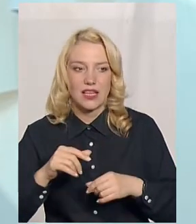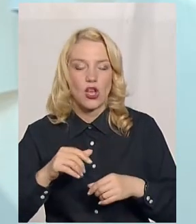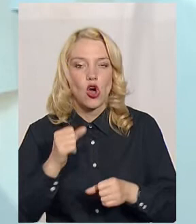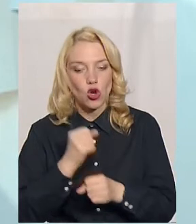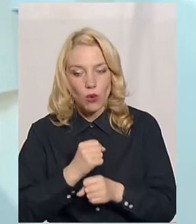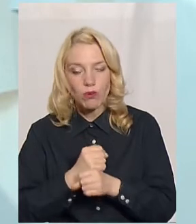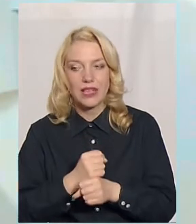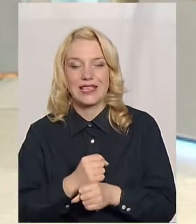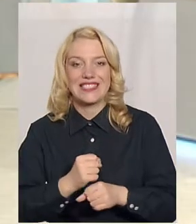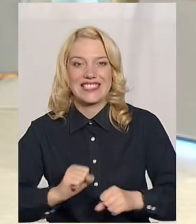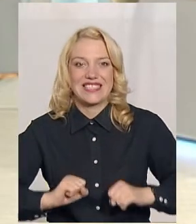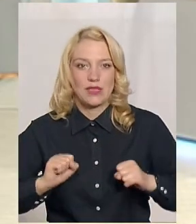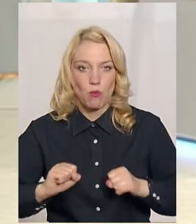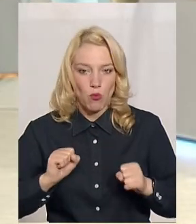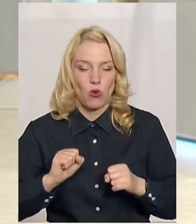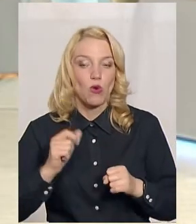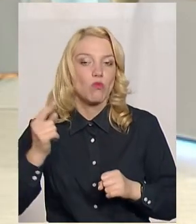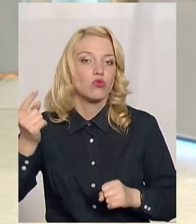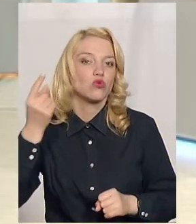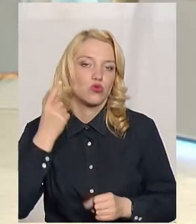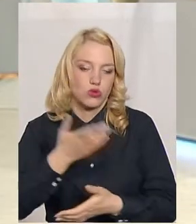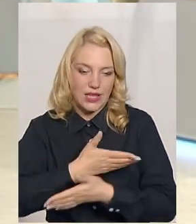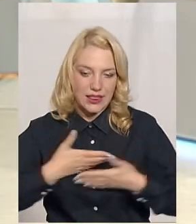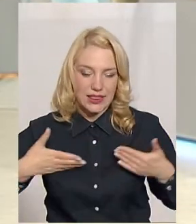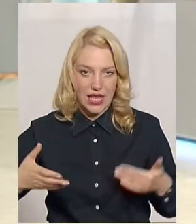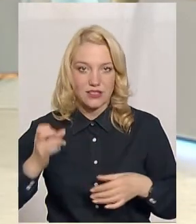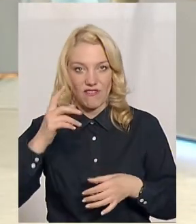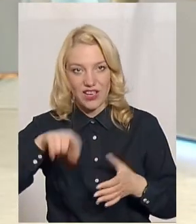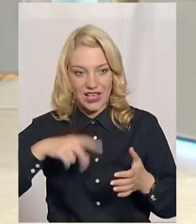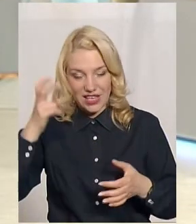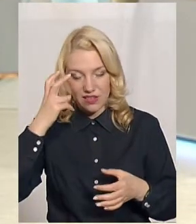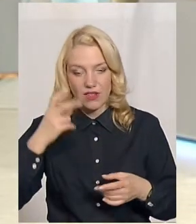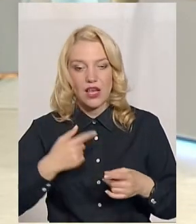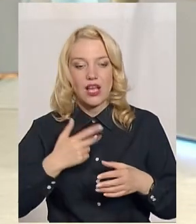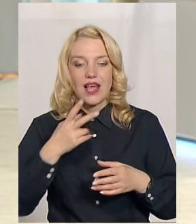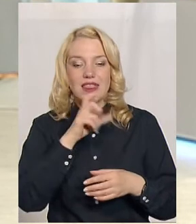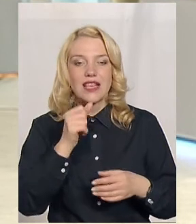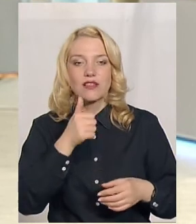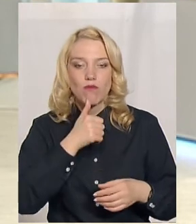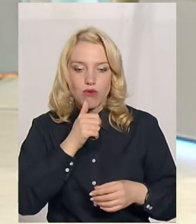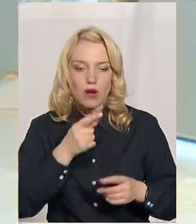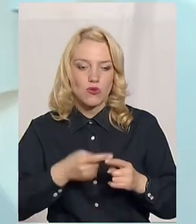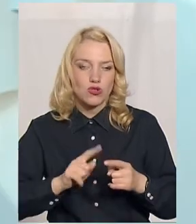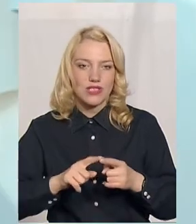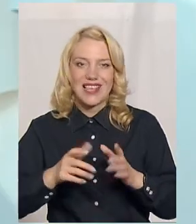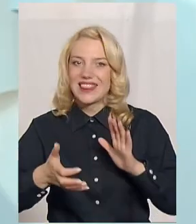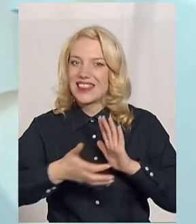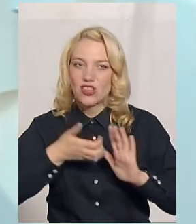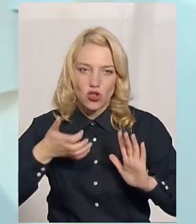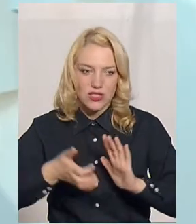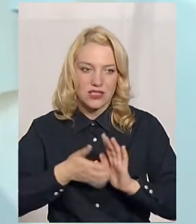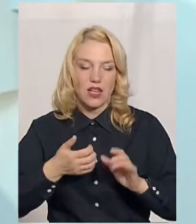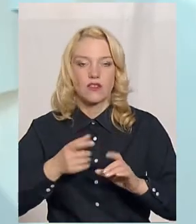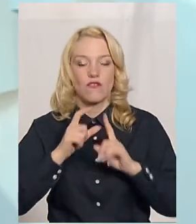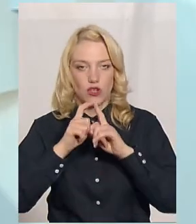почути в Києві. На всі пропозиції, що це неправильно, це недостатньо, відповідали наступним